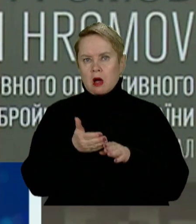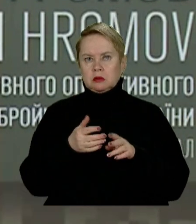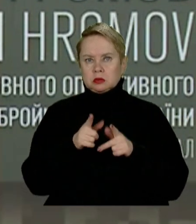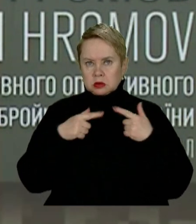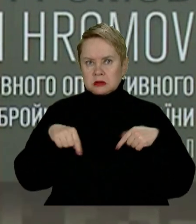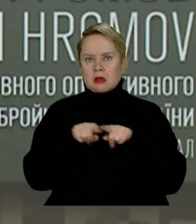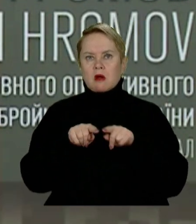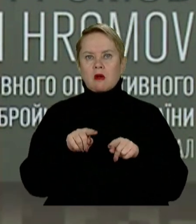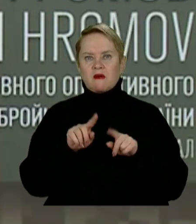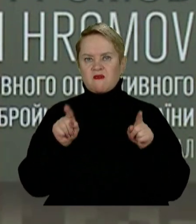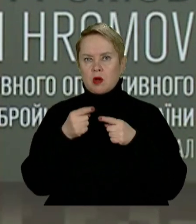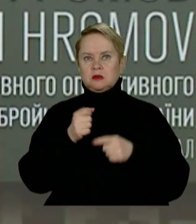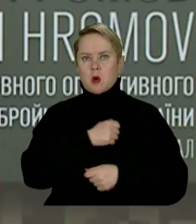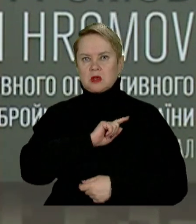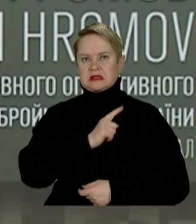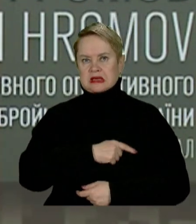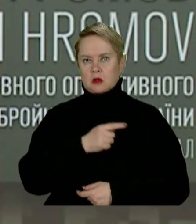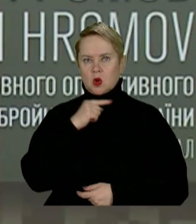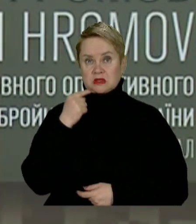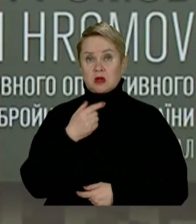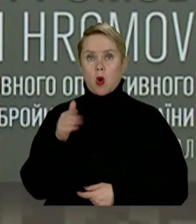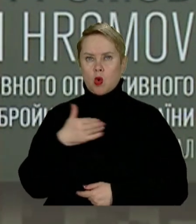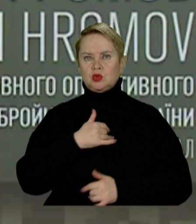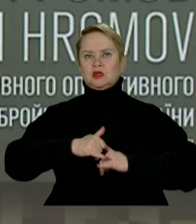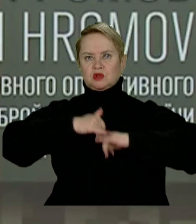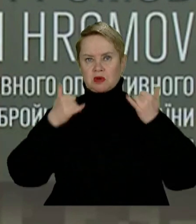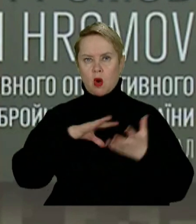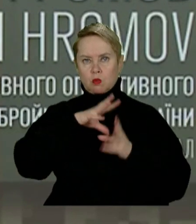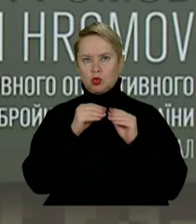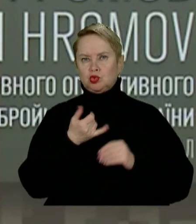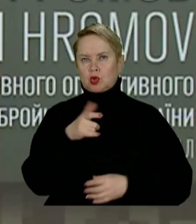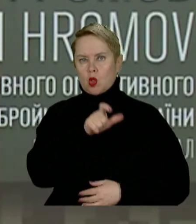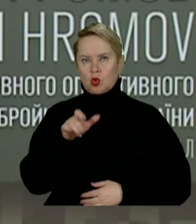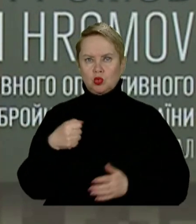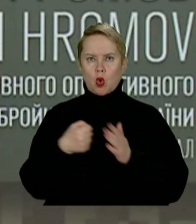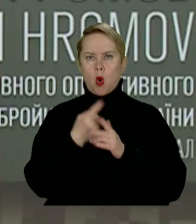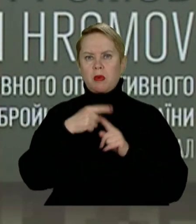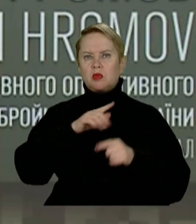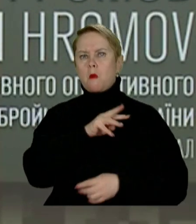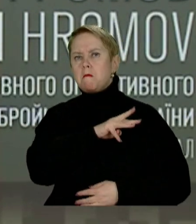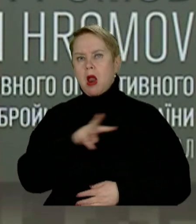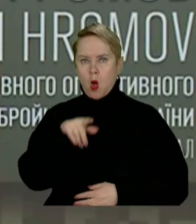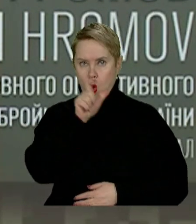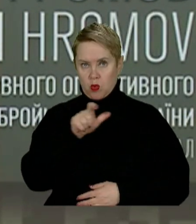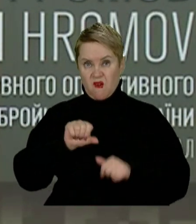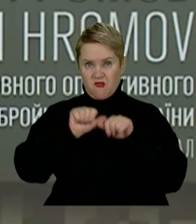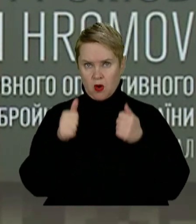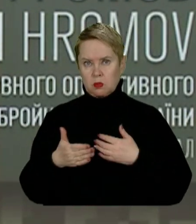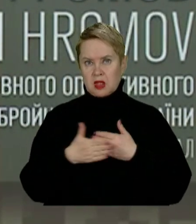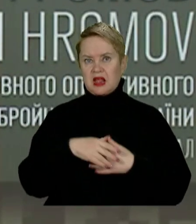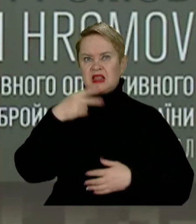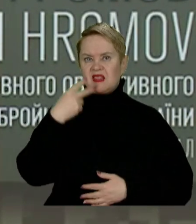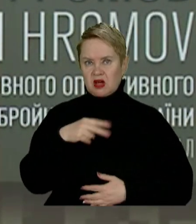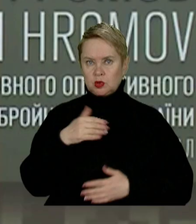з реформування збройних сел. Зокрема, збільшення загальної чисельності до полутора мільйонів осіб та формування щонайменше